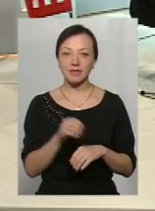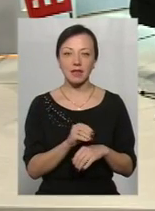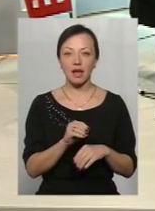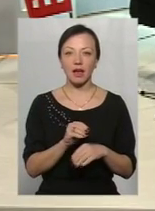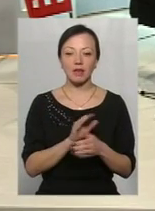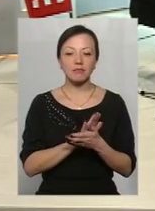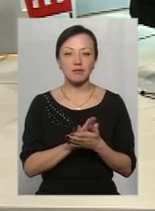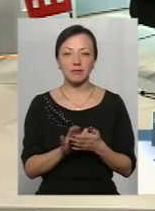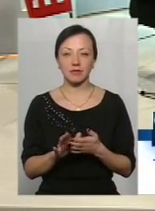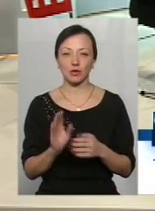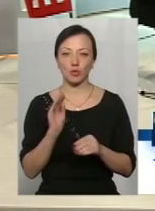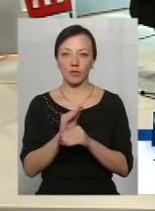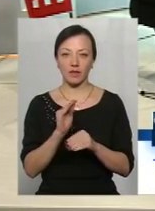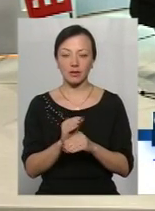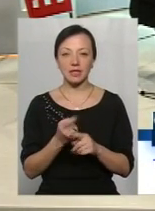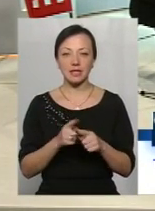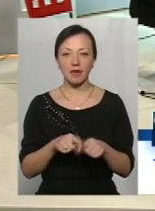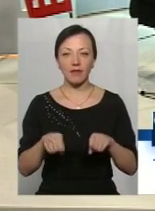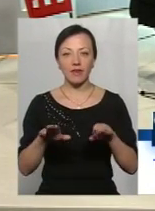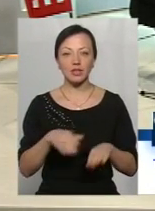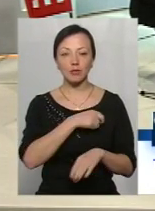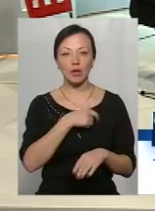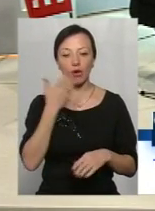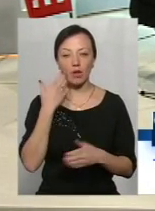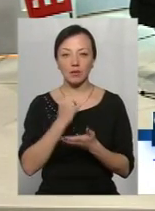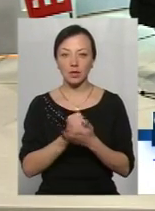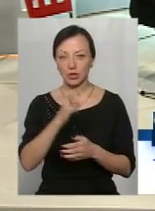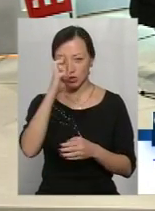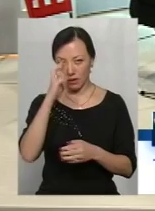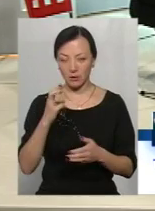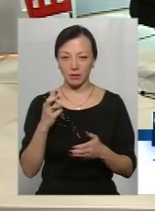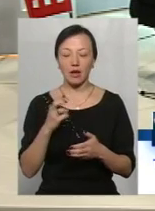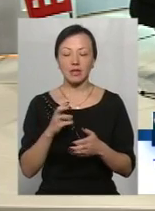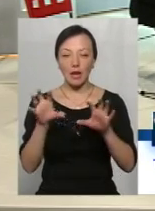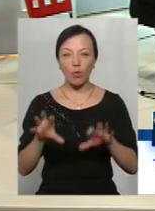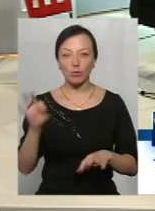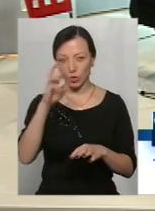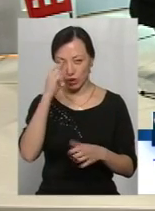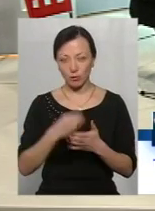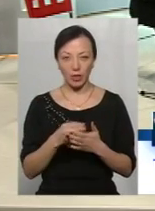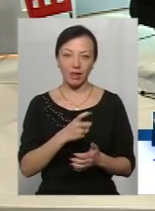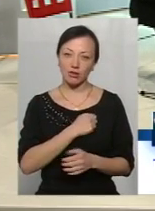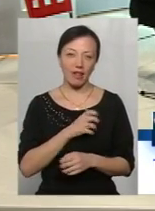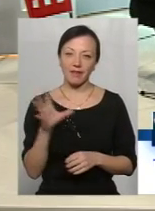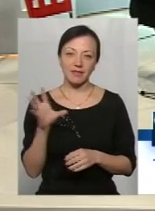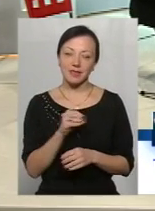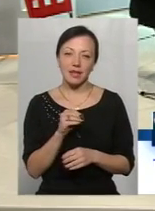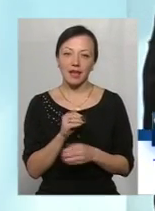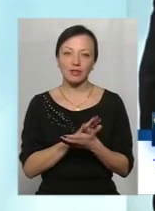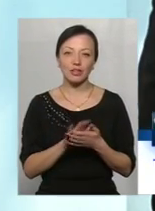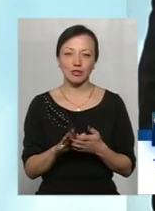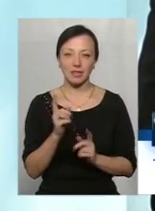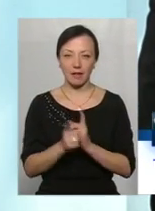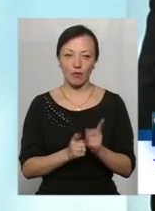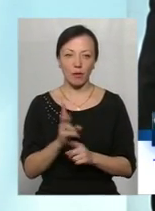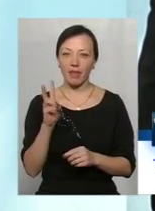інфраструктурною субвенцією, бо так вирішили депутати, коли приймали закон про державний бюджет. На жаль. Тому не все гладко з реформою, не все йде